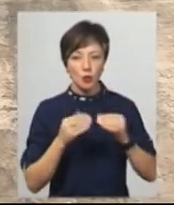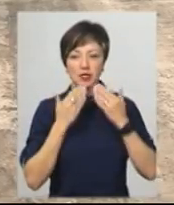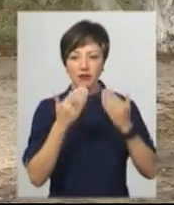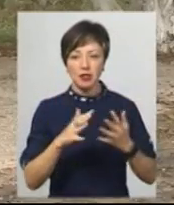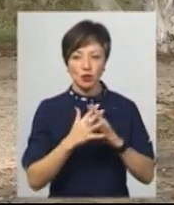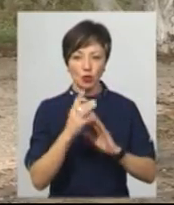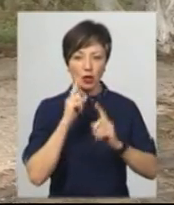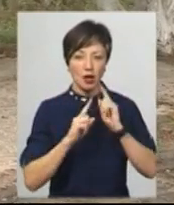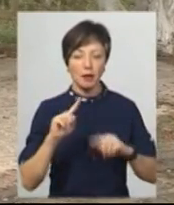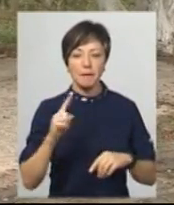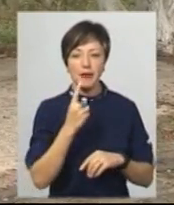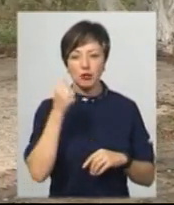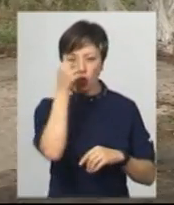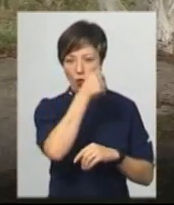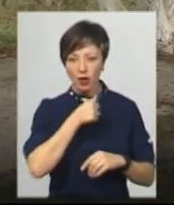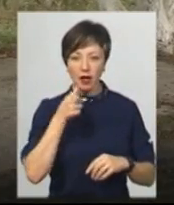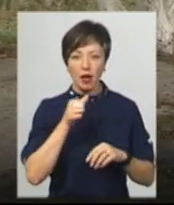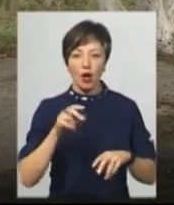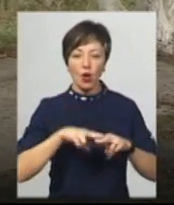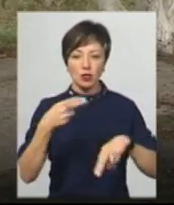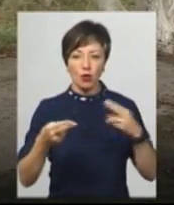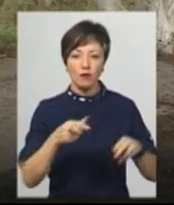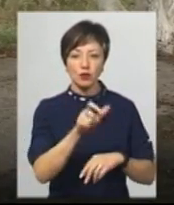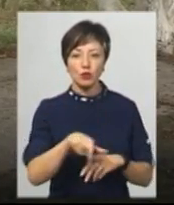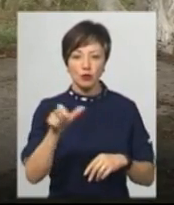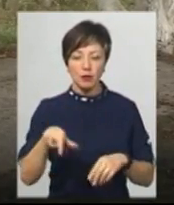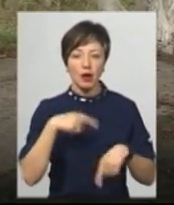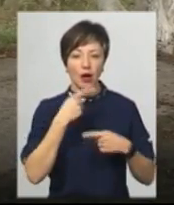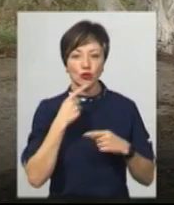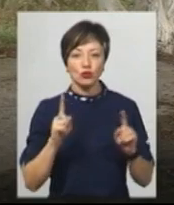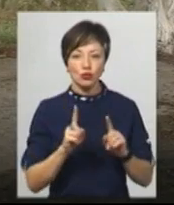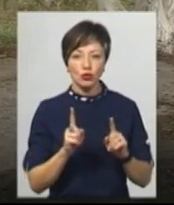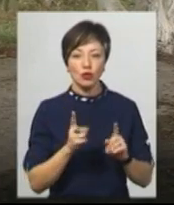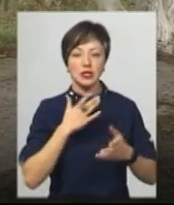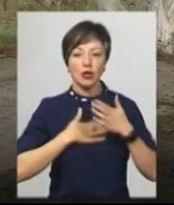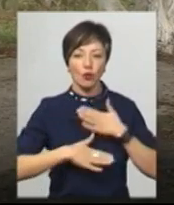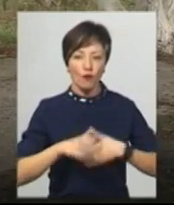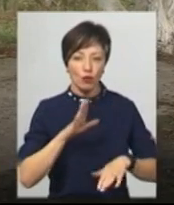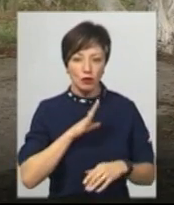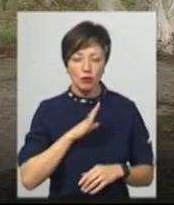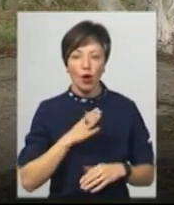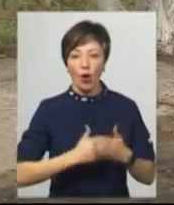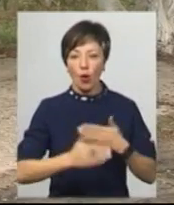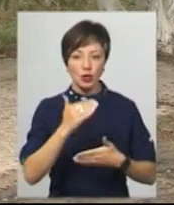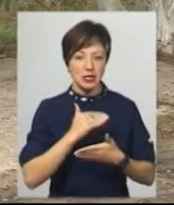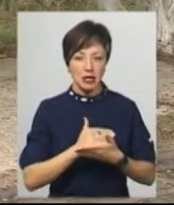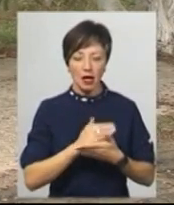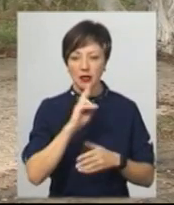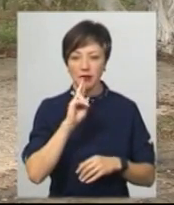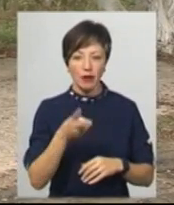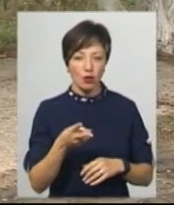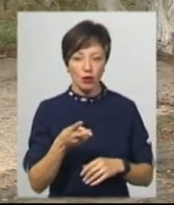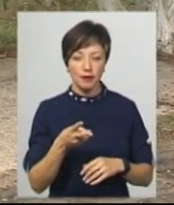сільської ради. Перші роки вона розраховувалася з людьми, кажуть, що були неї дуже задоволені. Останні два